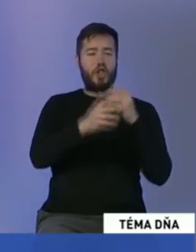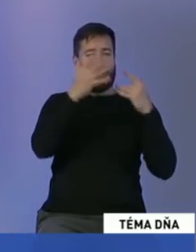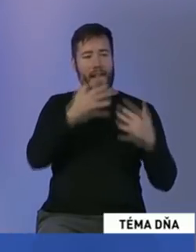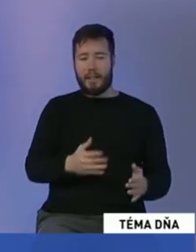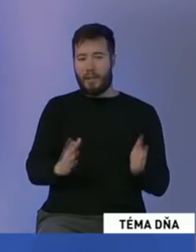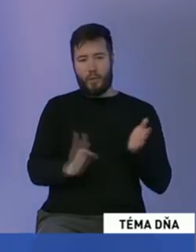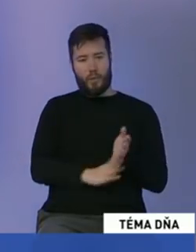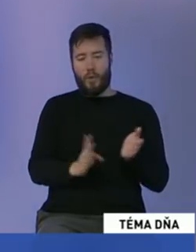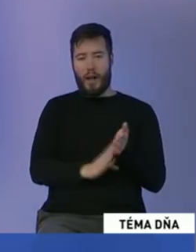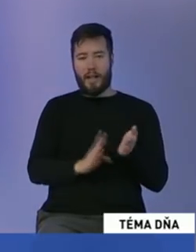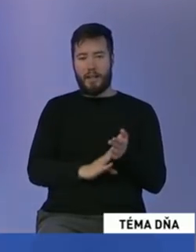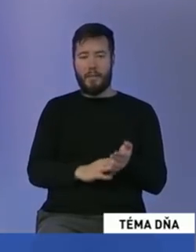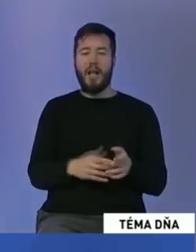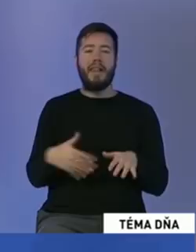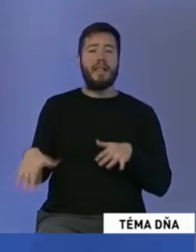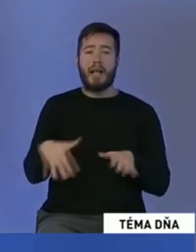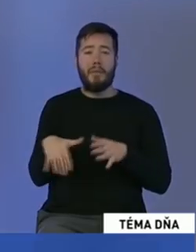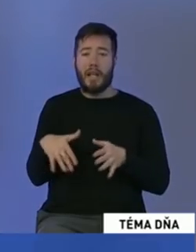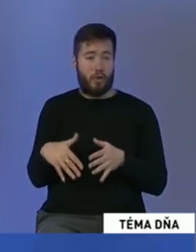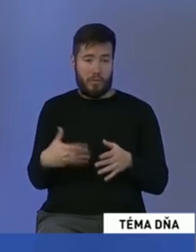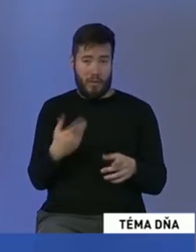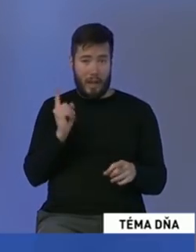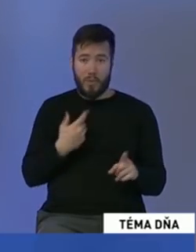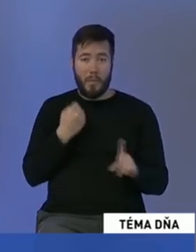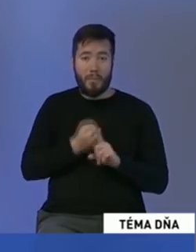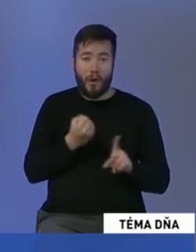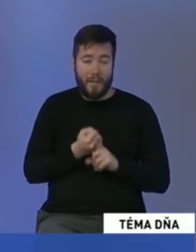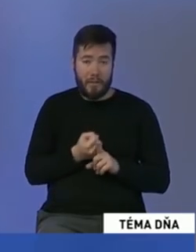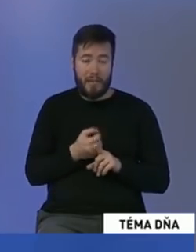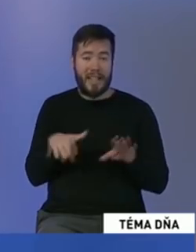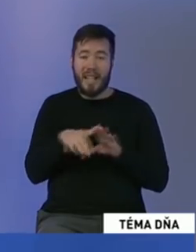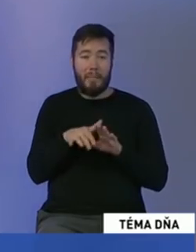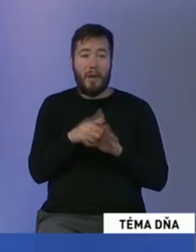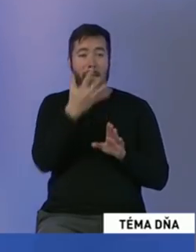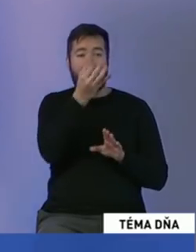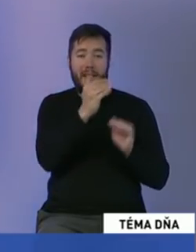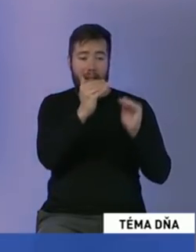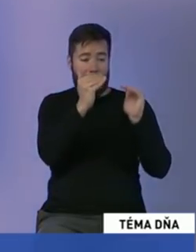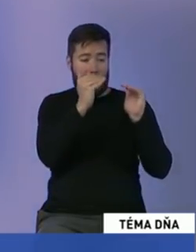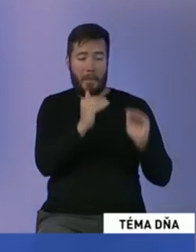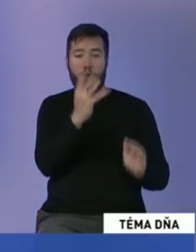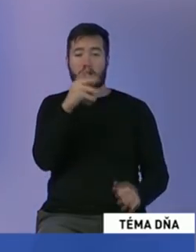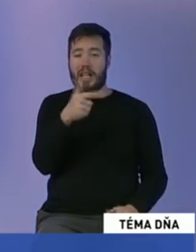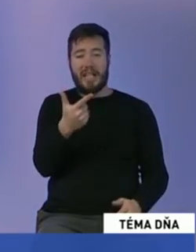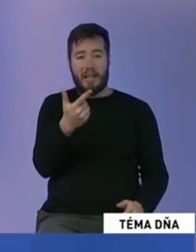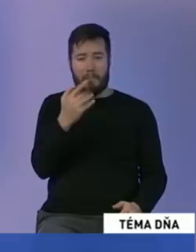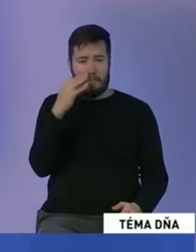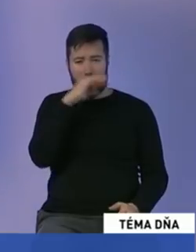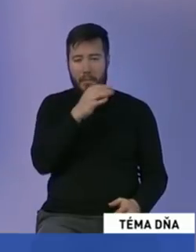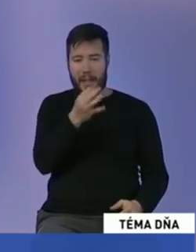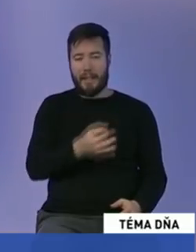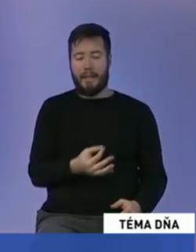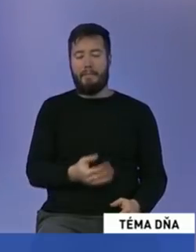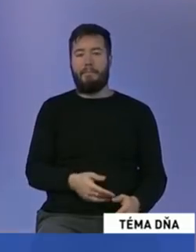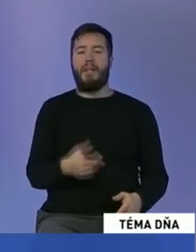My dnes nebudujeme so zamestnanosťou, pretože máme nezamestnanosť na úrovni pod 5%, niekde na úrovni 4,7%. Dnes máme